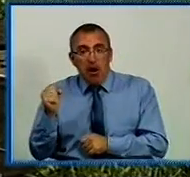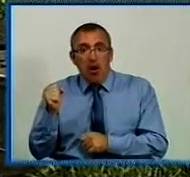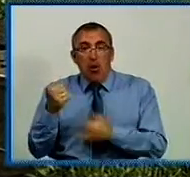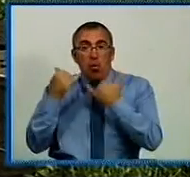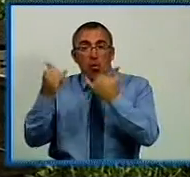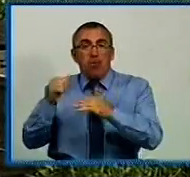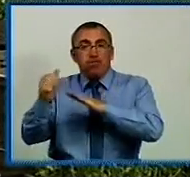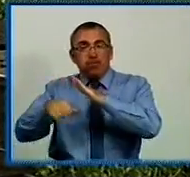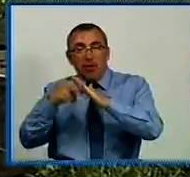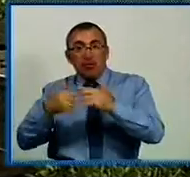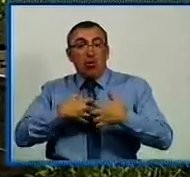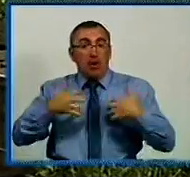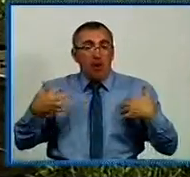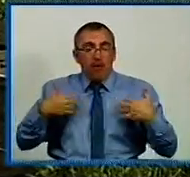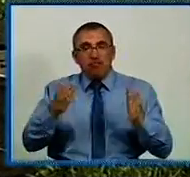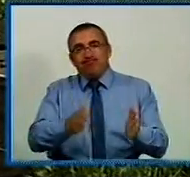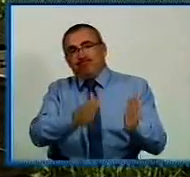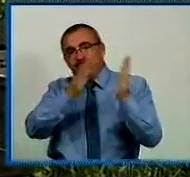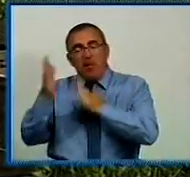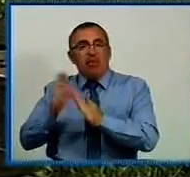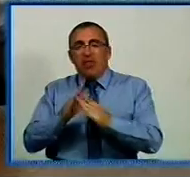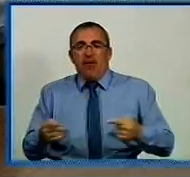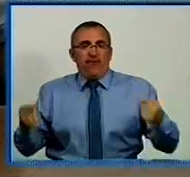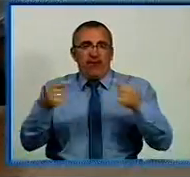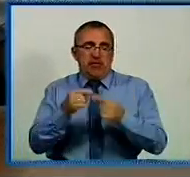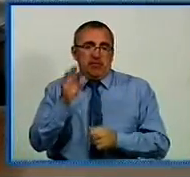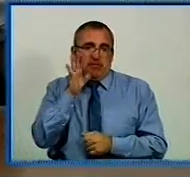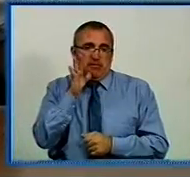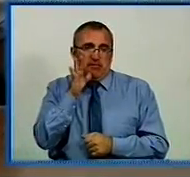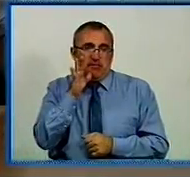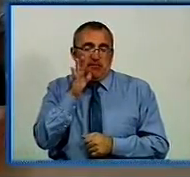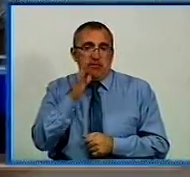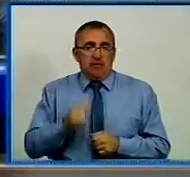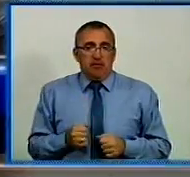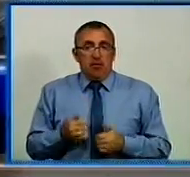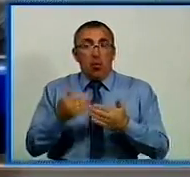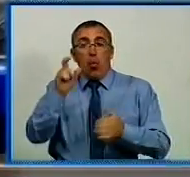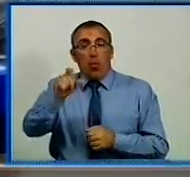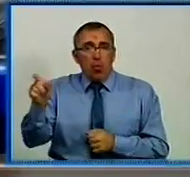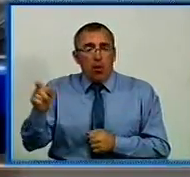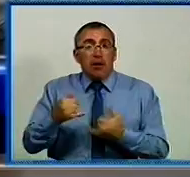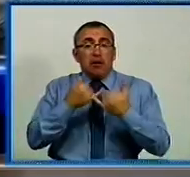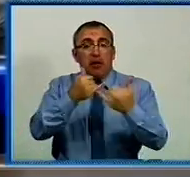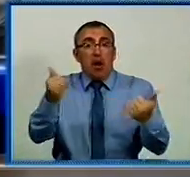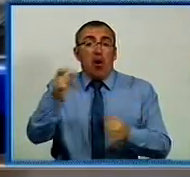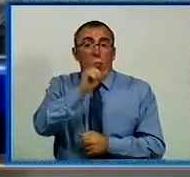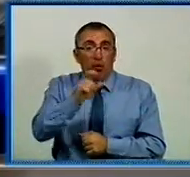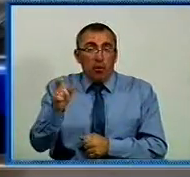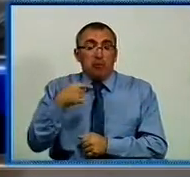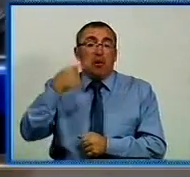бездомних тварин відклали на невизначений термін. Це не для тварин, а для людей. Ми